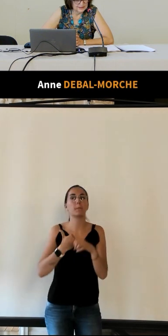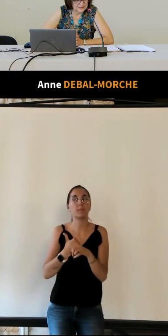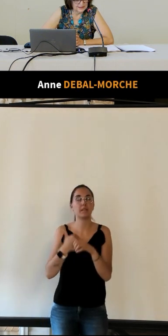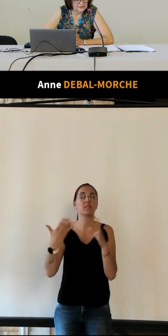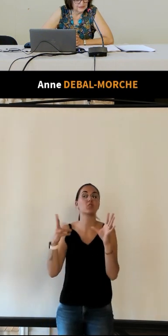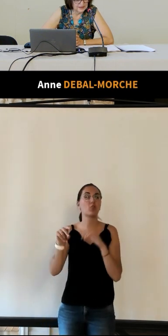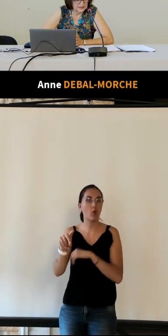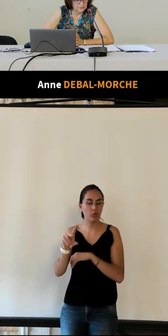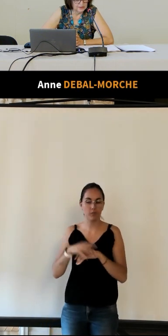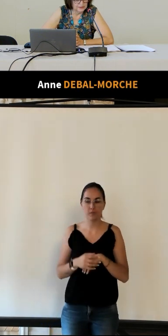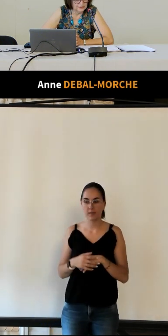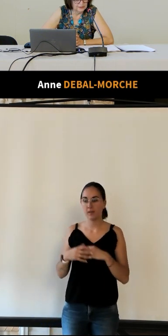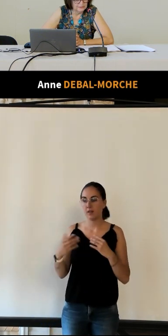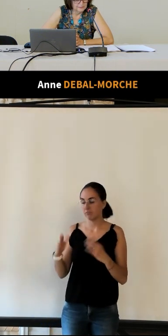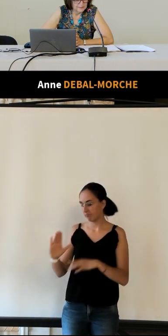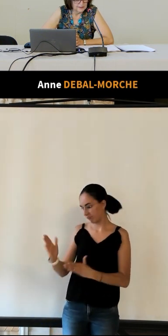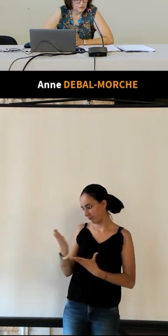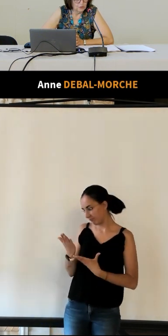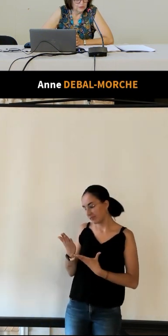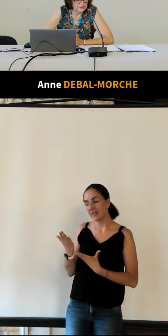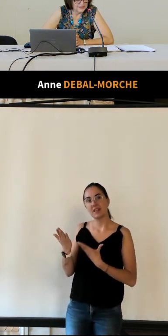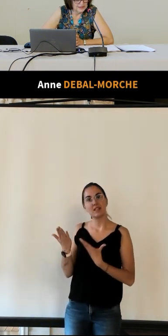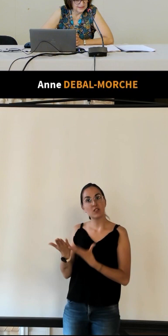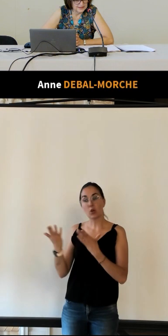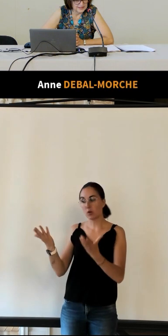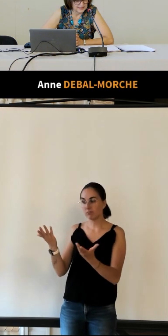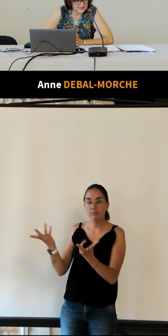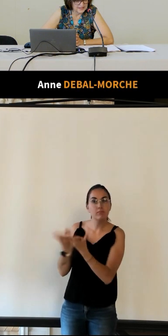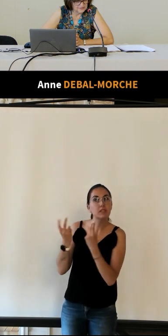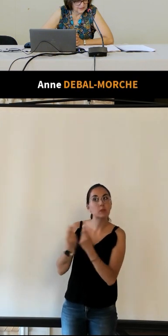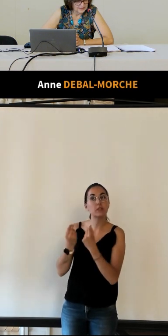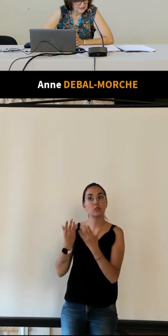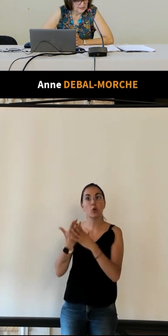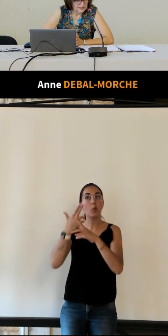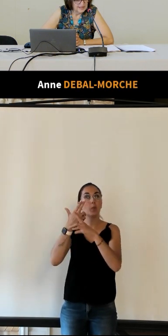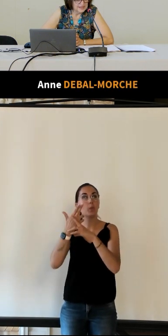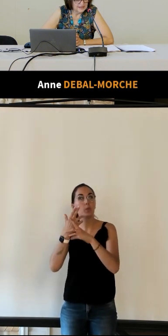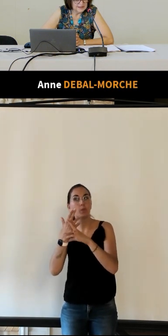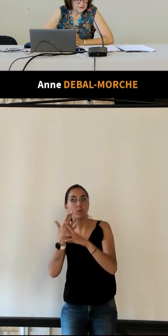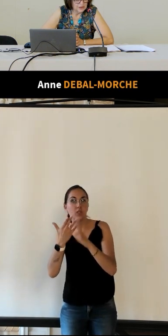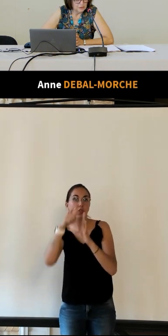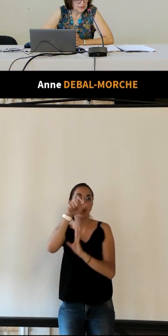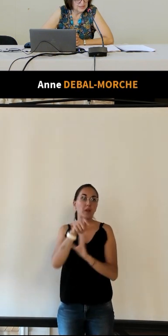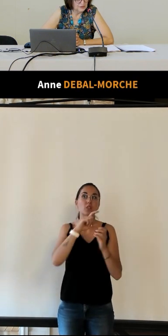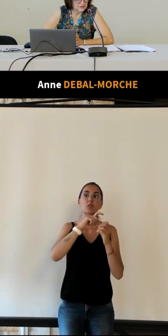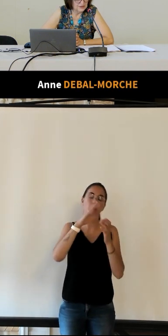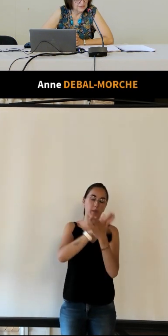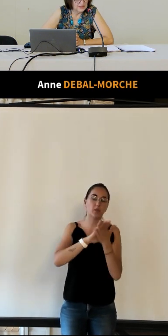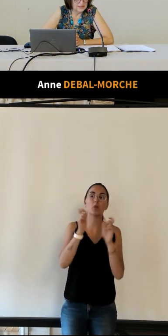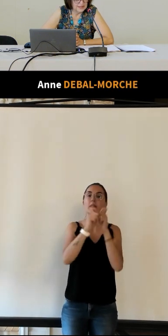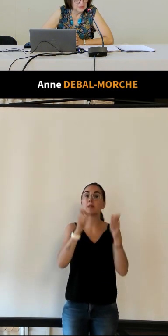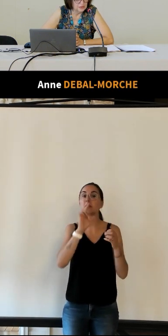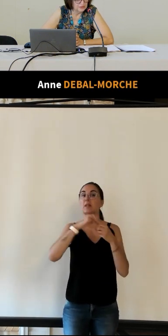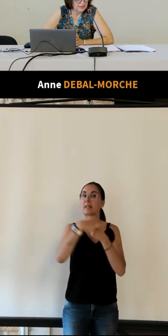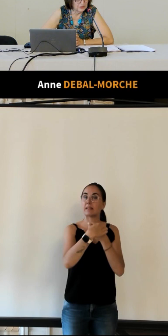qui définit donc le rôle du syndicat d'initiative il est certain que les représentants des